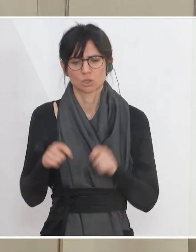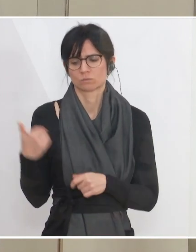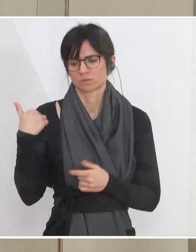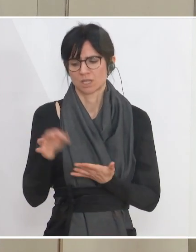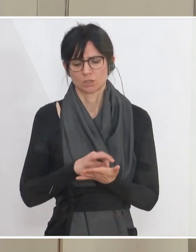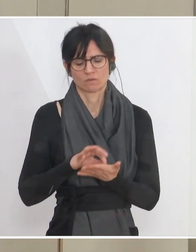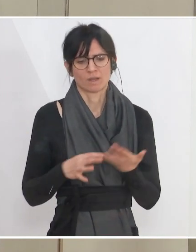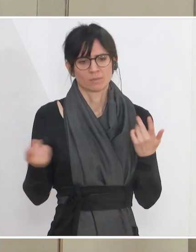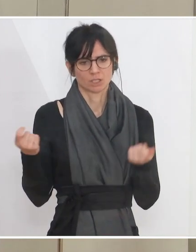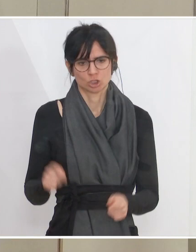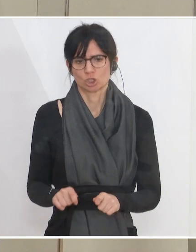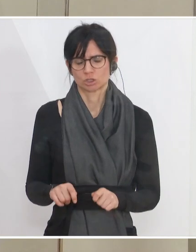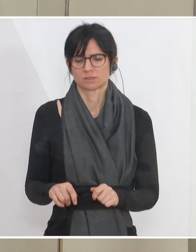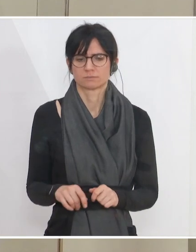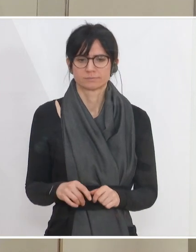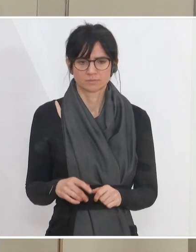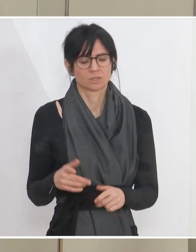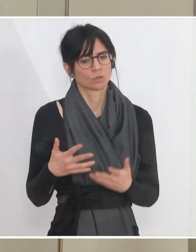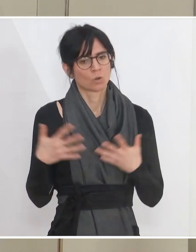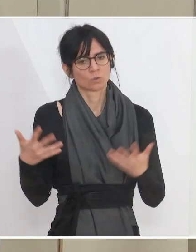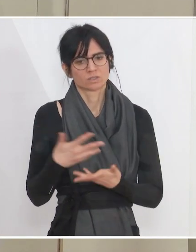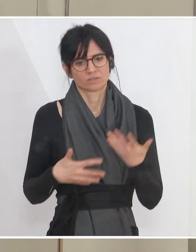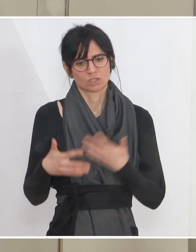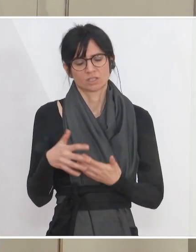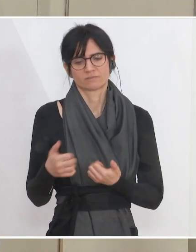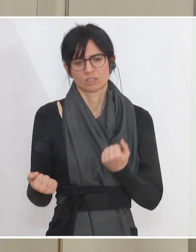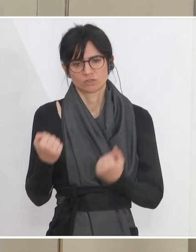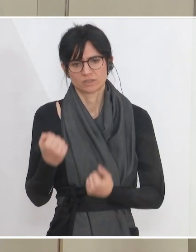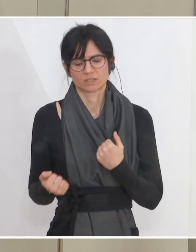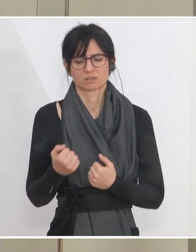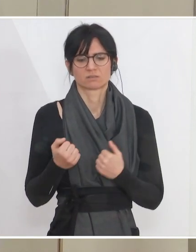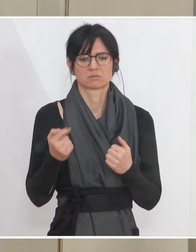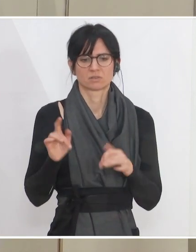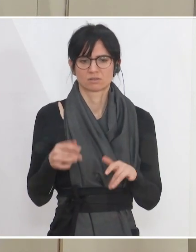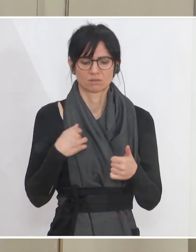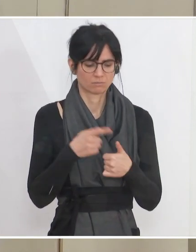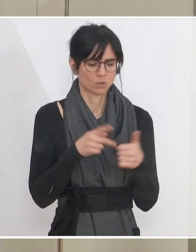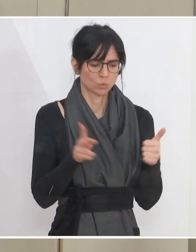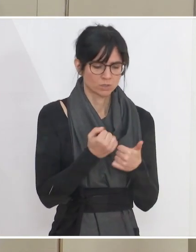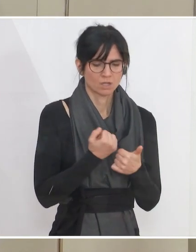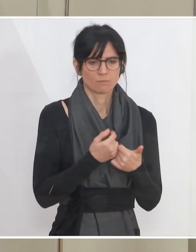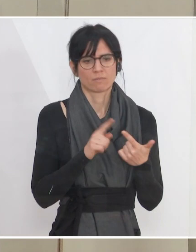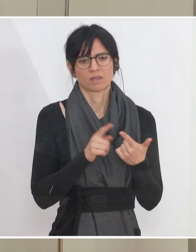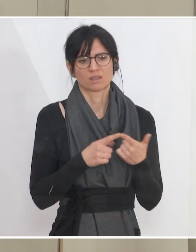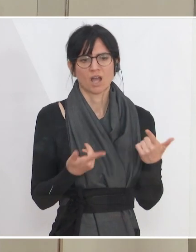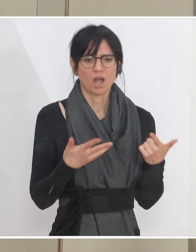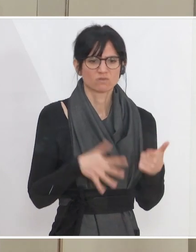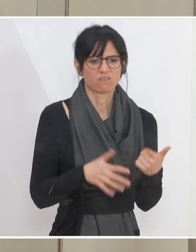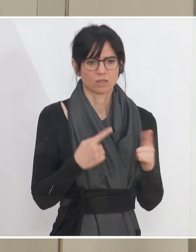geschlossen sind, große wirtschaftliche Schwierigkeiten. Dem haben wir begegnet mit Kurzarbeit, Ausfallsbonus,